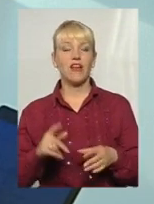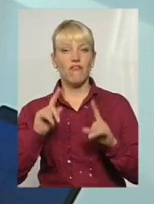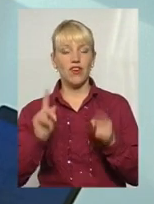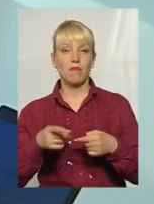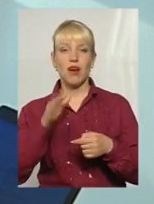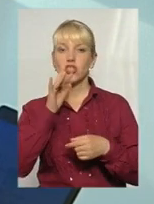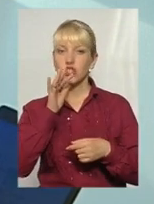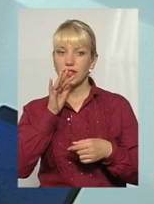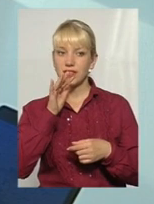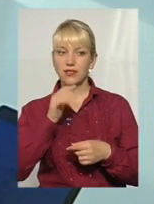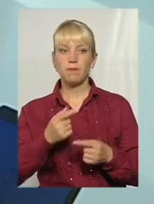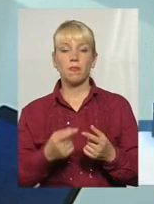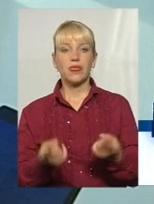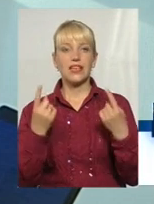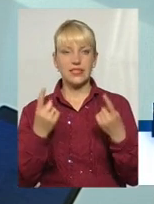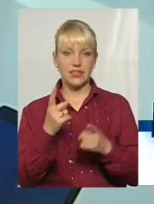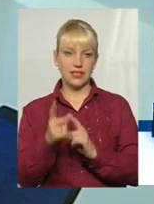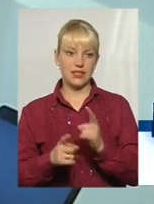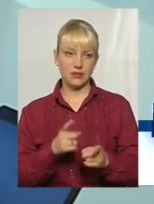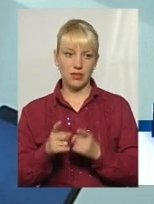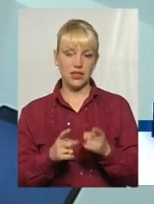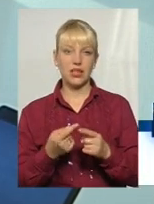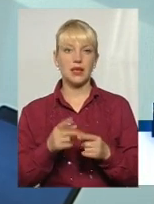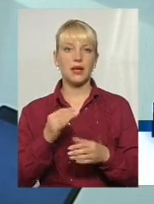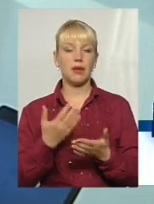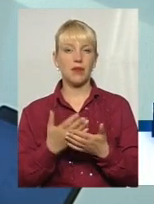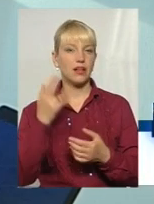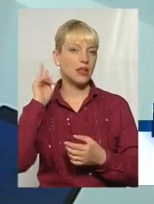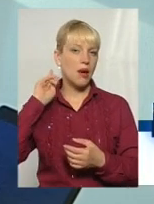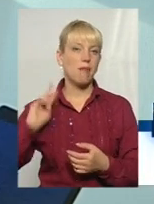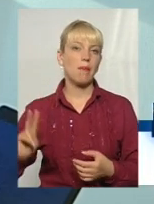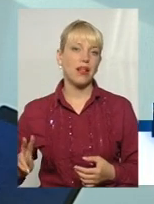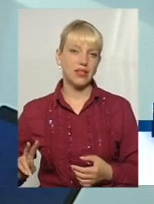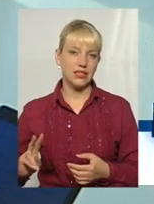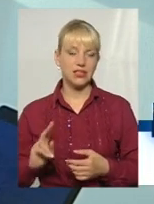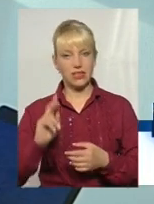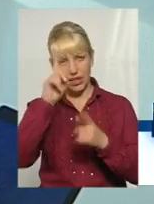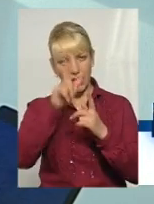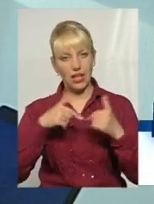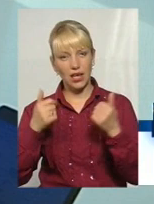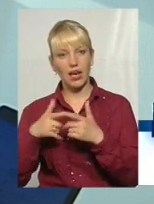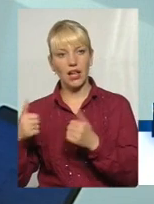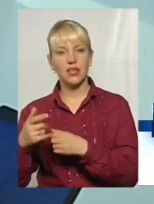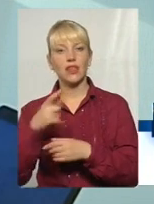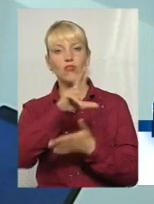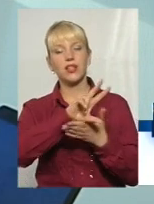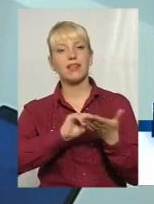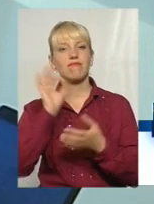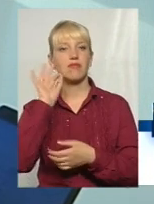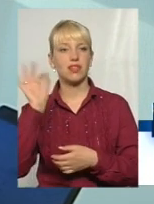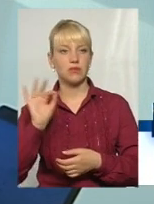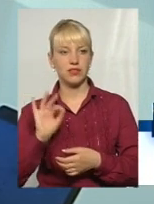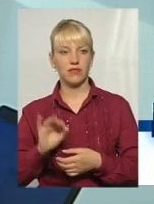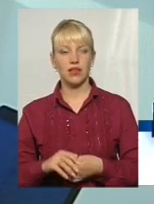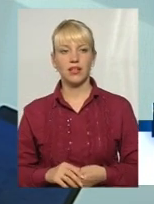настільки змінний, і ми бачимо, скажімо, прибалтійські країни. Прибалтійські країни брали німецький досвід, і теж він,